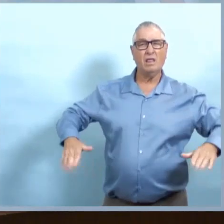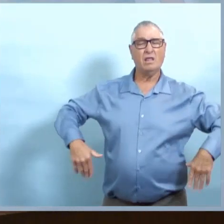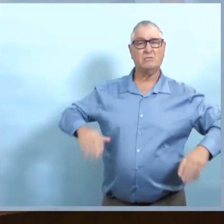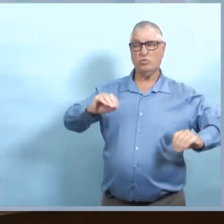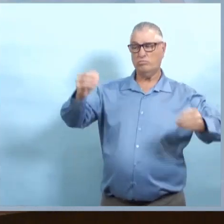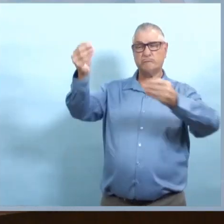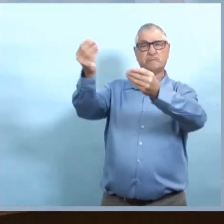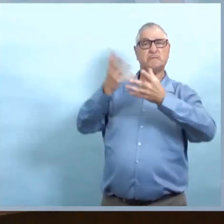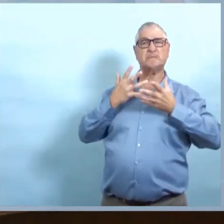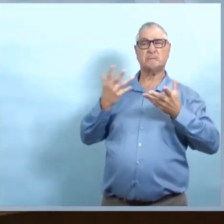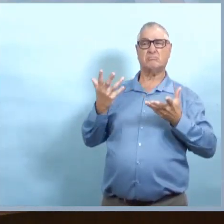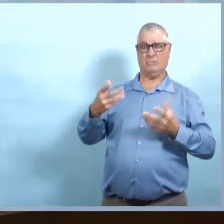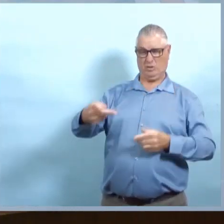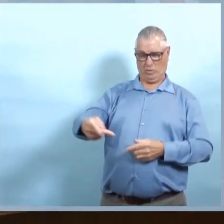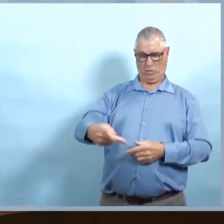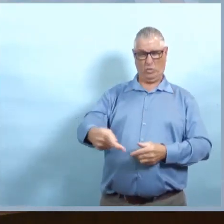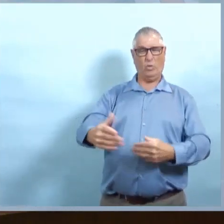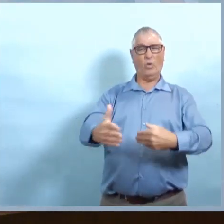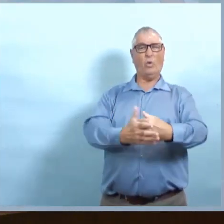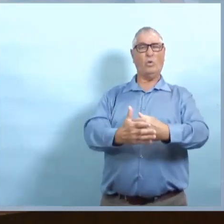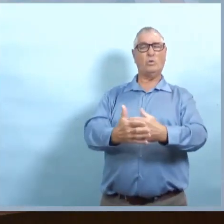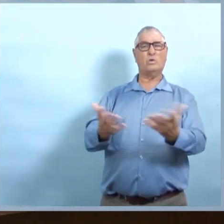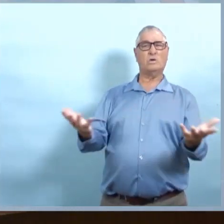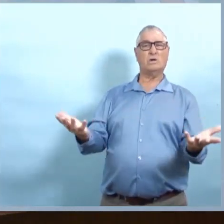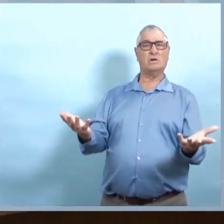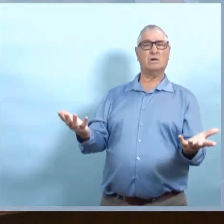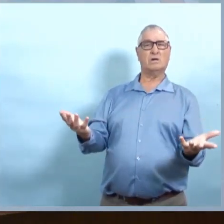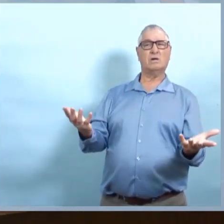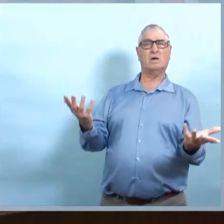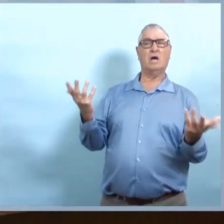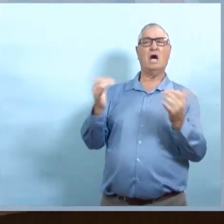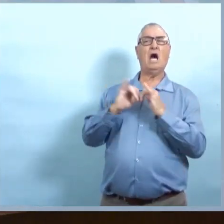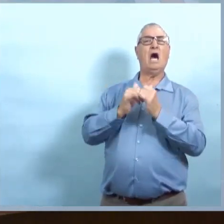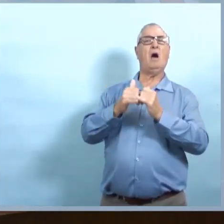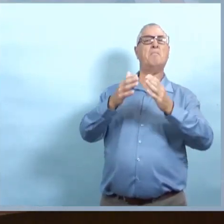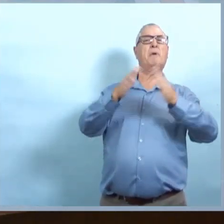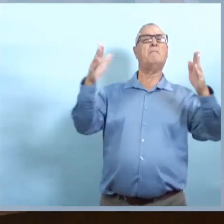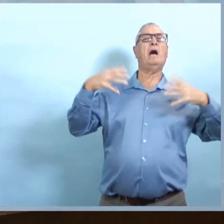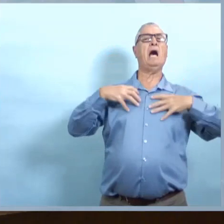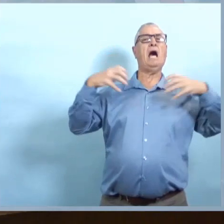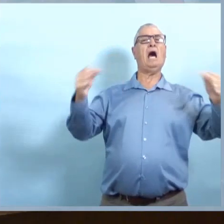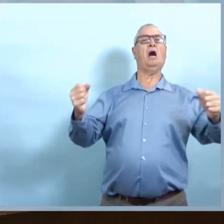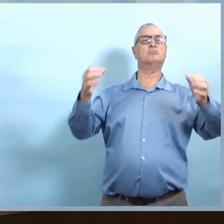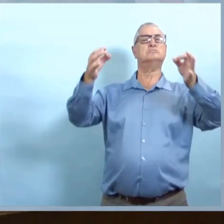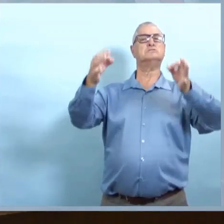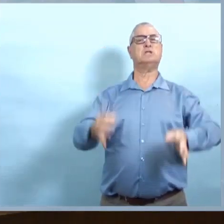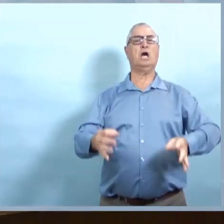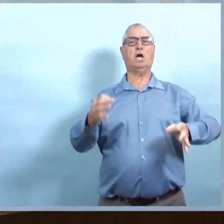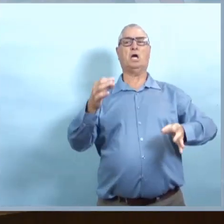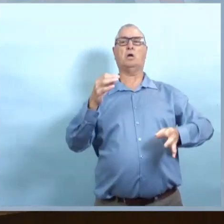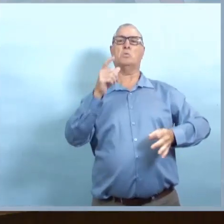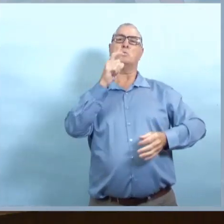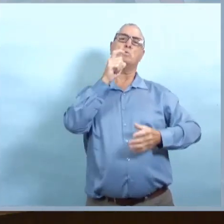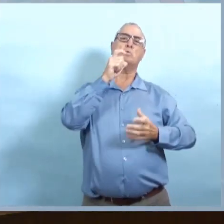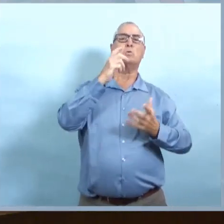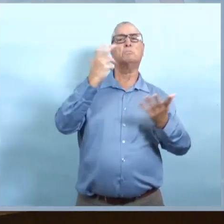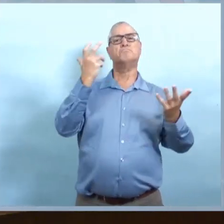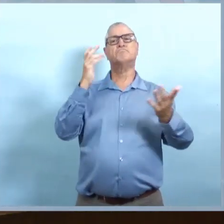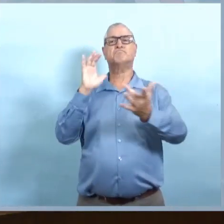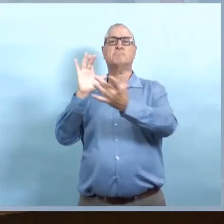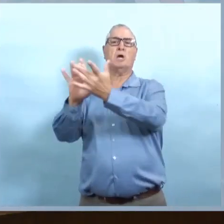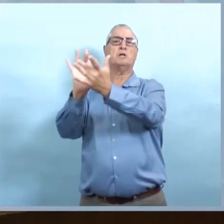qui ont appris qu'un enfant dans la cohorte de leur enfant a eu un résultat positif à la COVID et ils n'ont pourtant pas été avisés